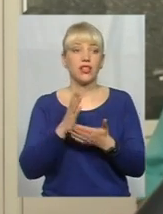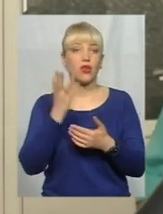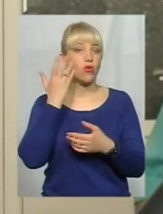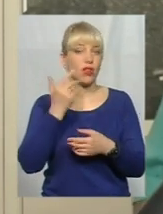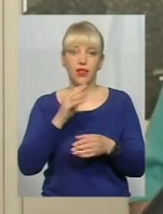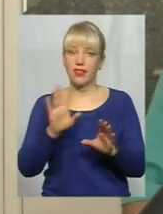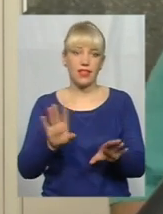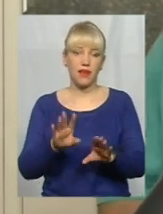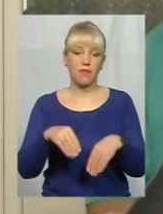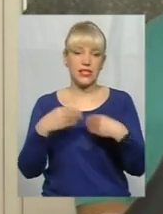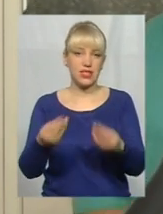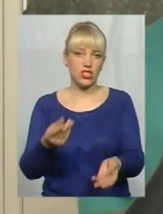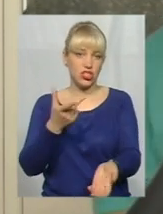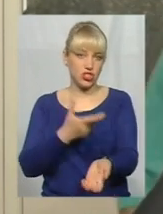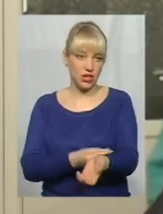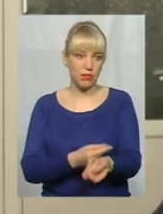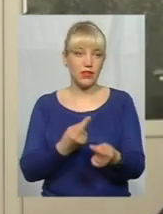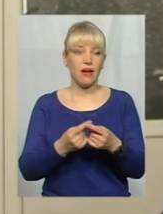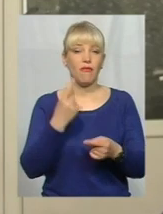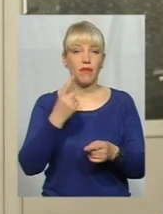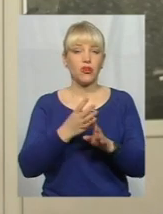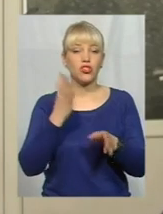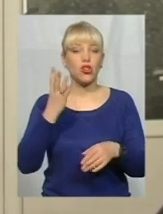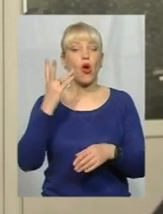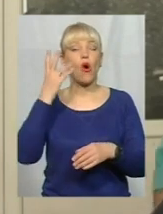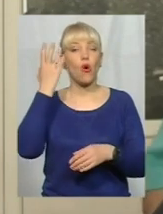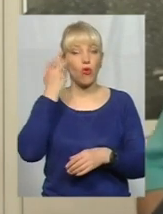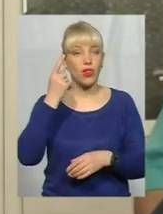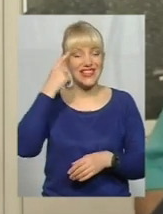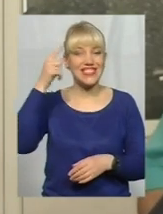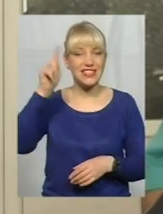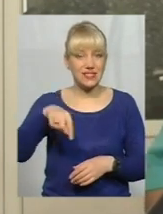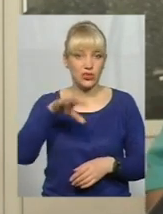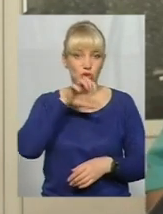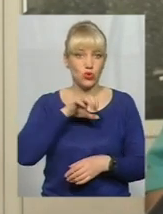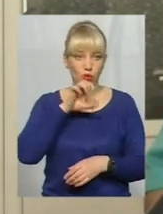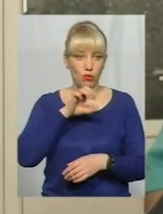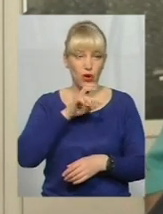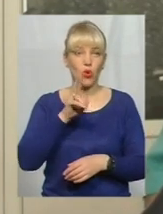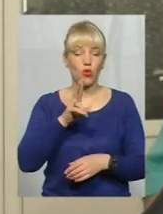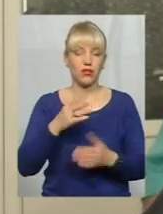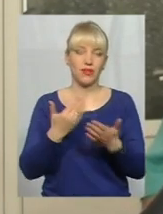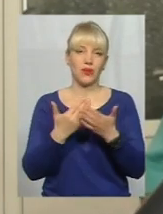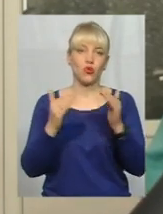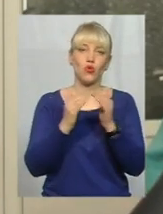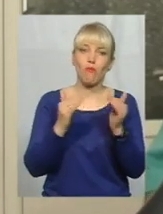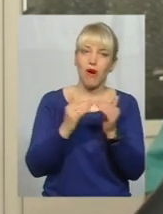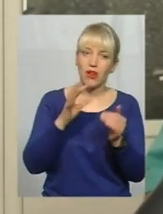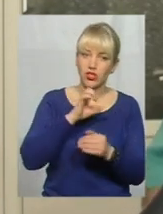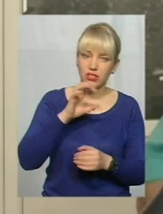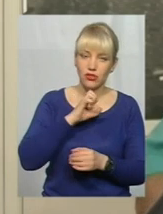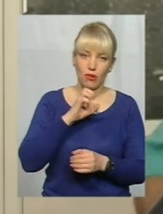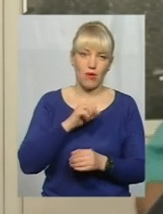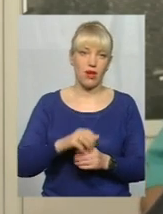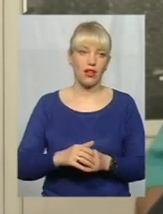призначаються щеплення. Це в першу чергу, коли є відома собака, в кого вкосила, тобто домашня собака. А буває,